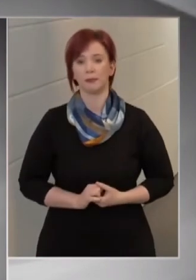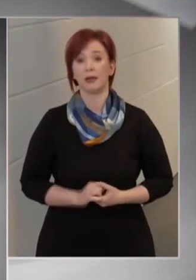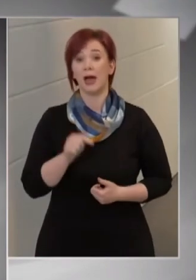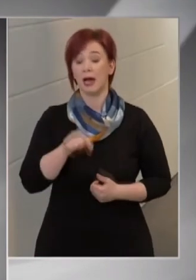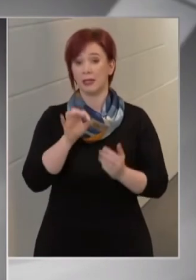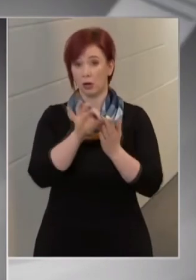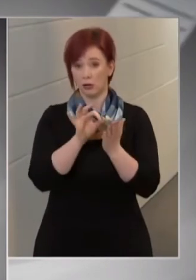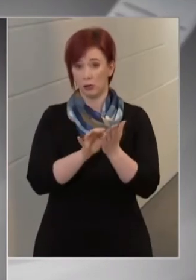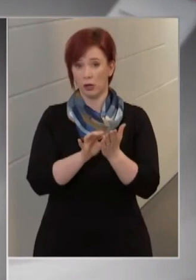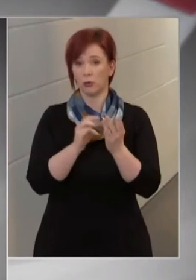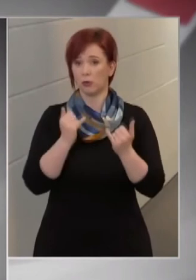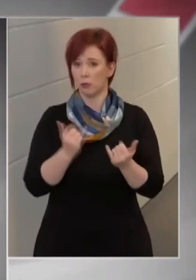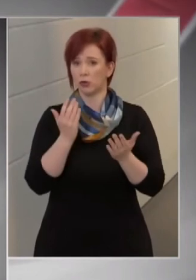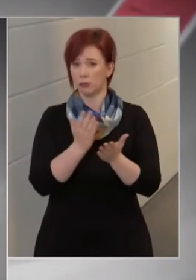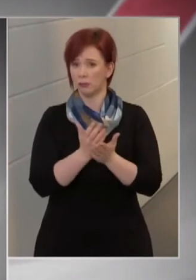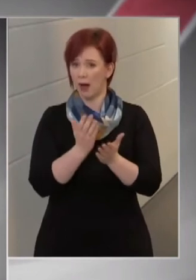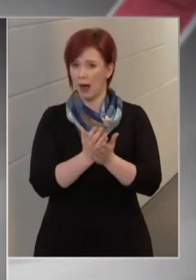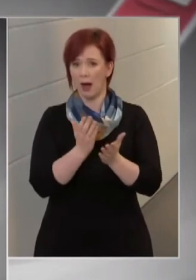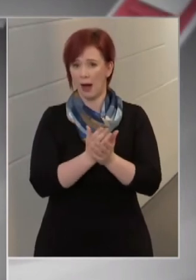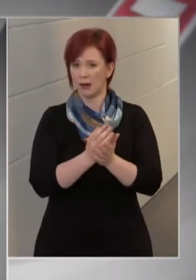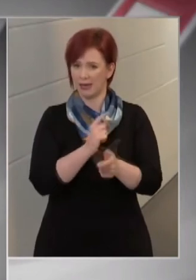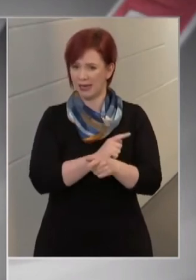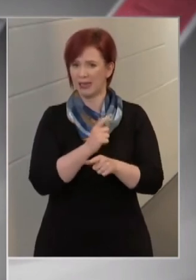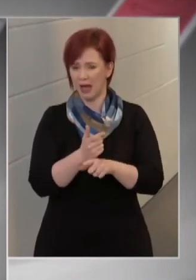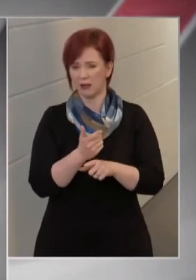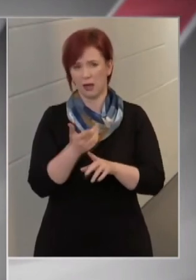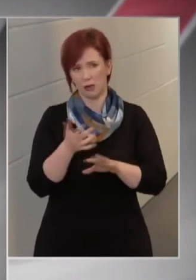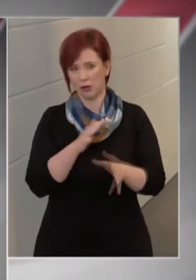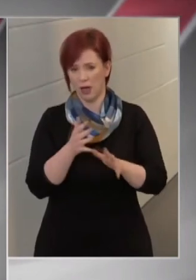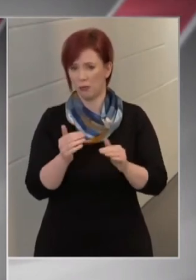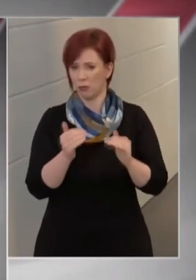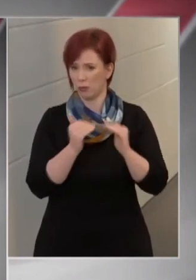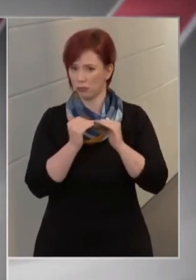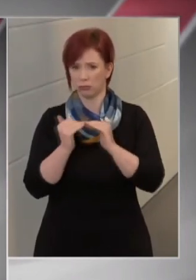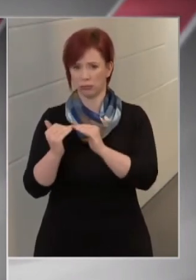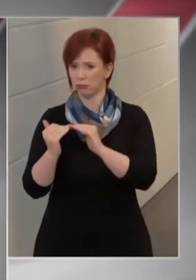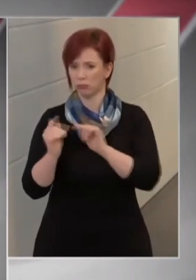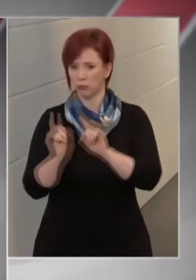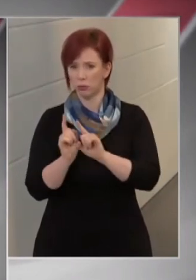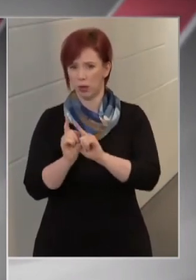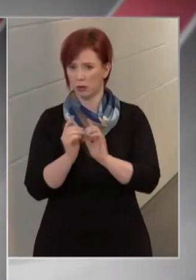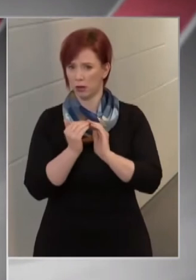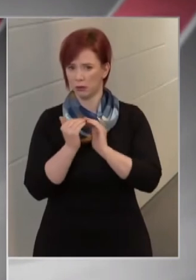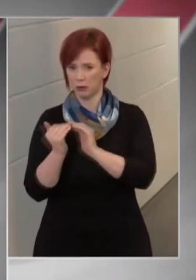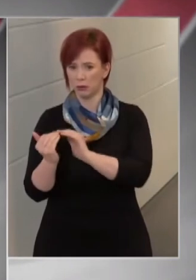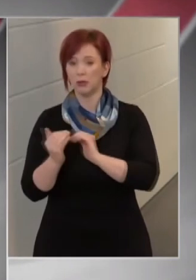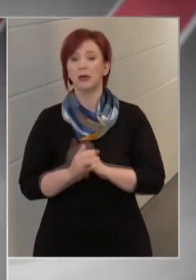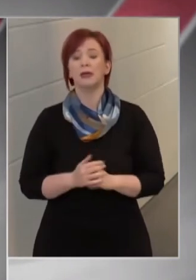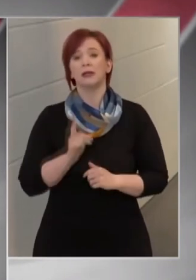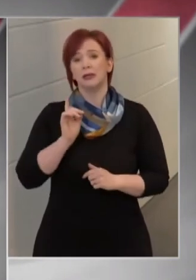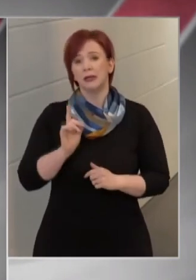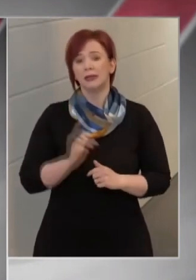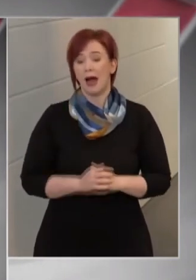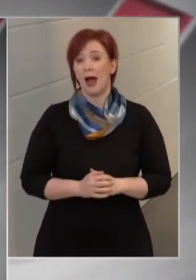továbbra is romlanak. Az elmúlt héten 23 százalékkal nőtt a fertőzöttek száma országunkban. Müller Cecília ismertette, hogy